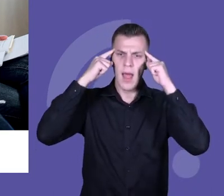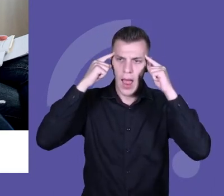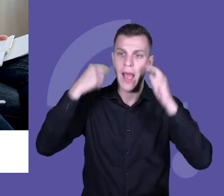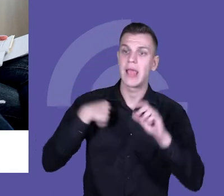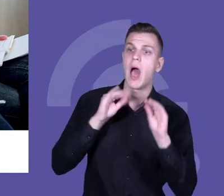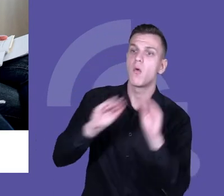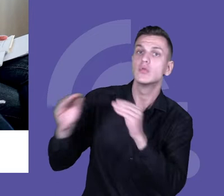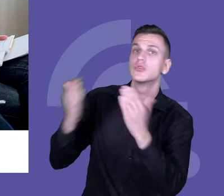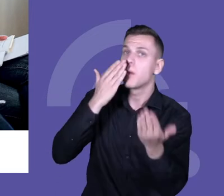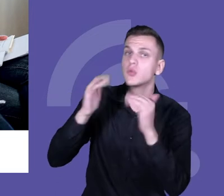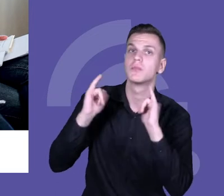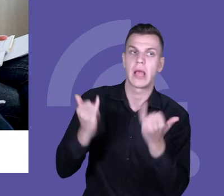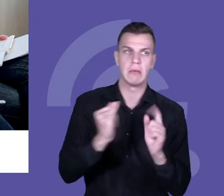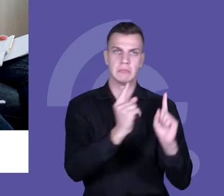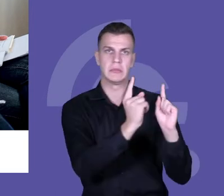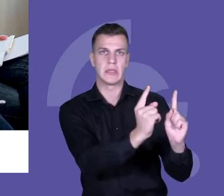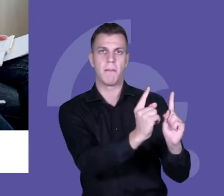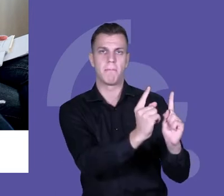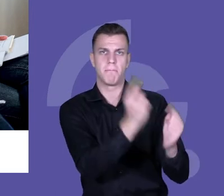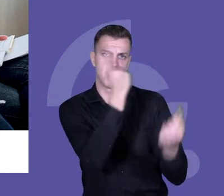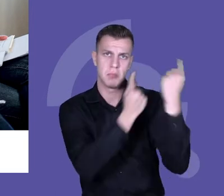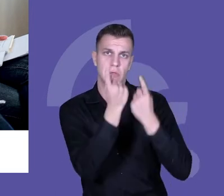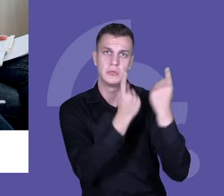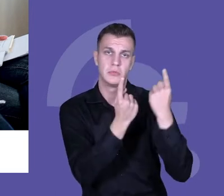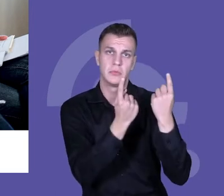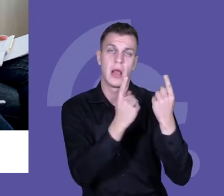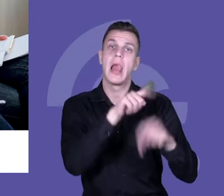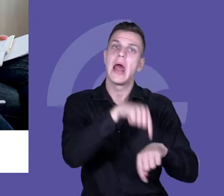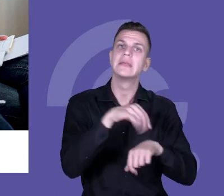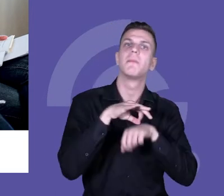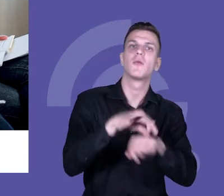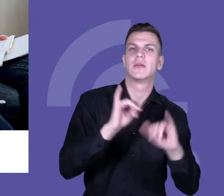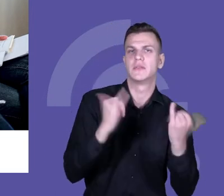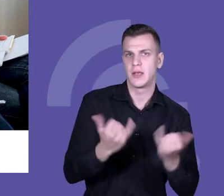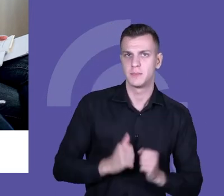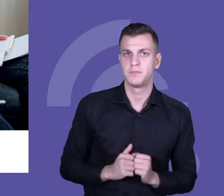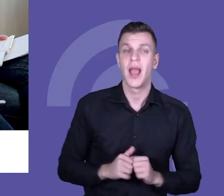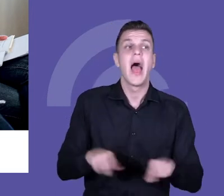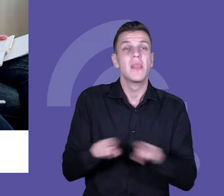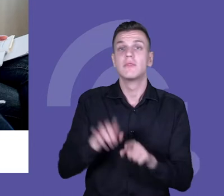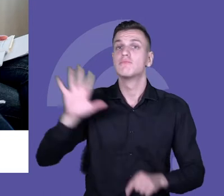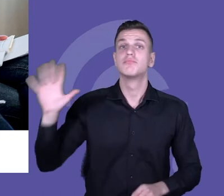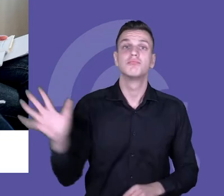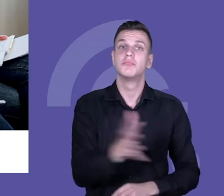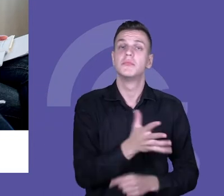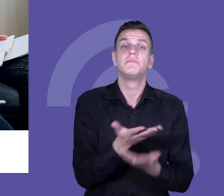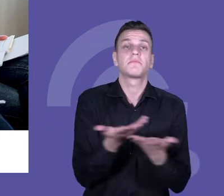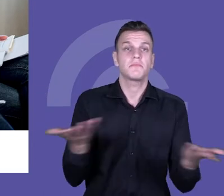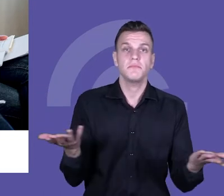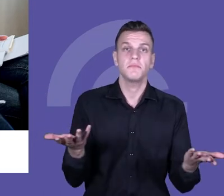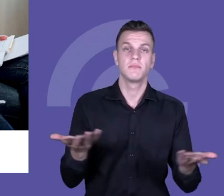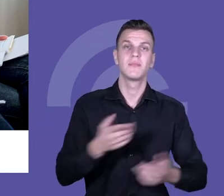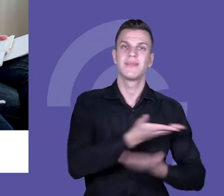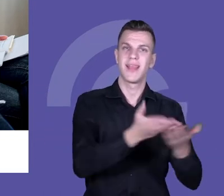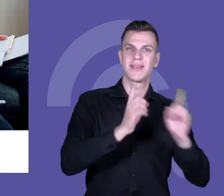dzieje u niego na lekcji. To była też różnorodność, czyli to, żeby nauczyciele mogli wybierać z szerokiego wachlarza